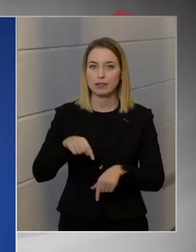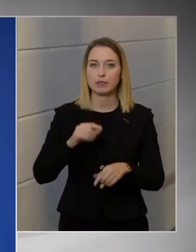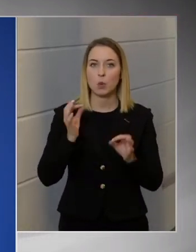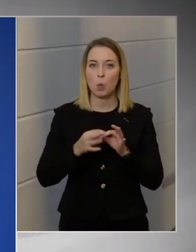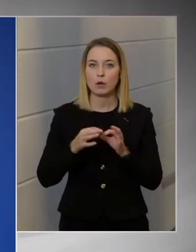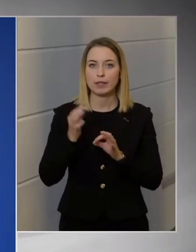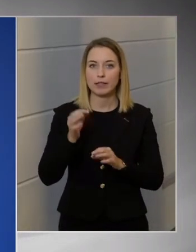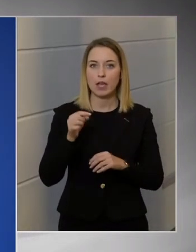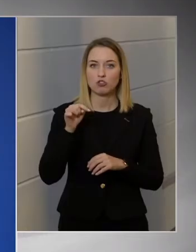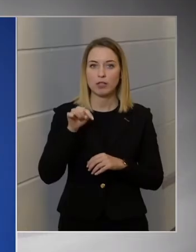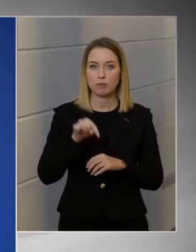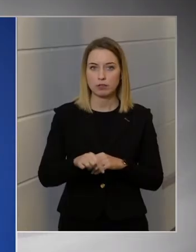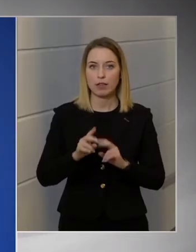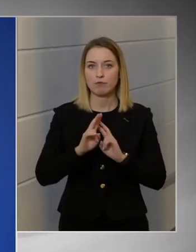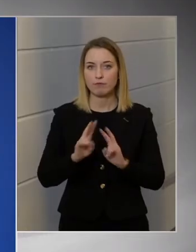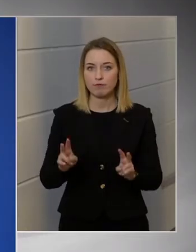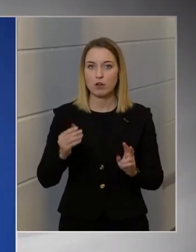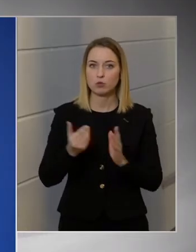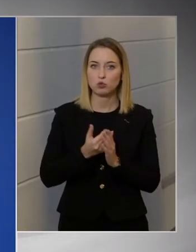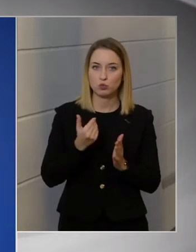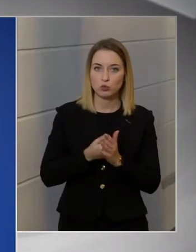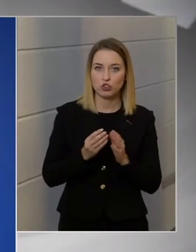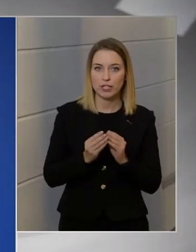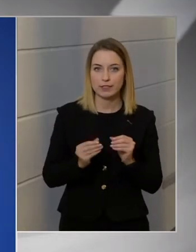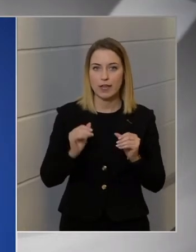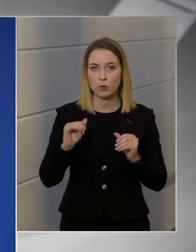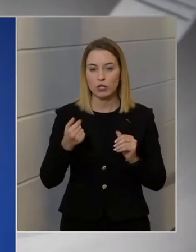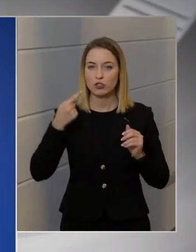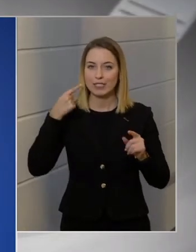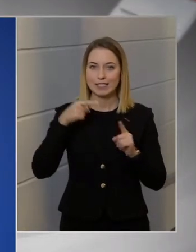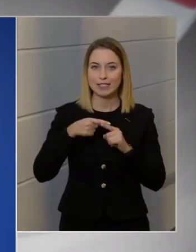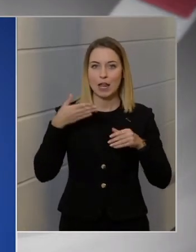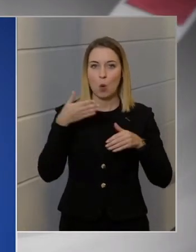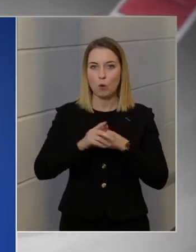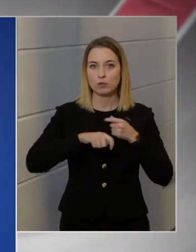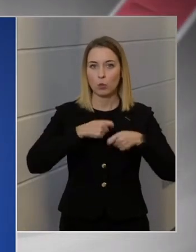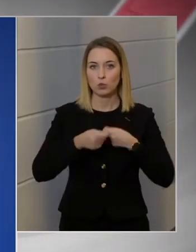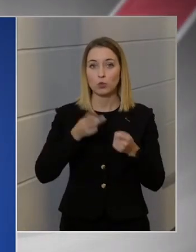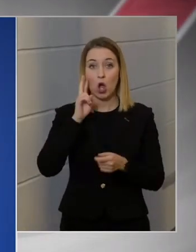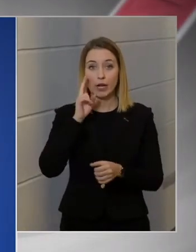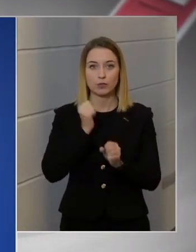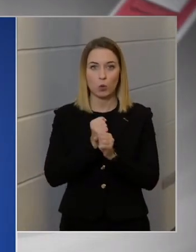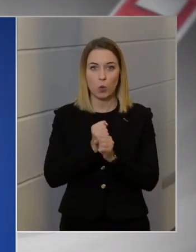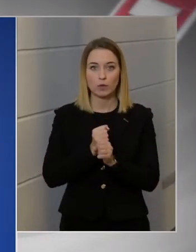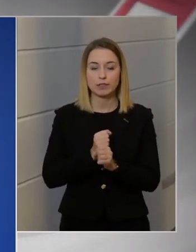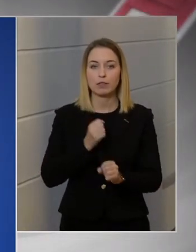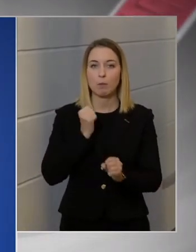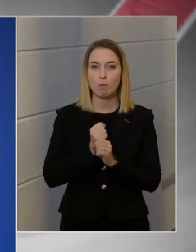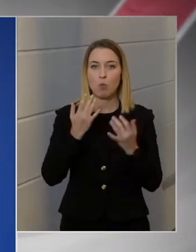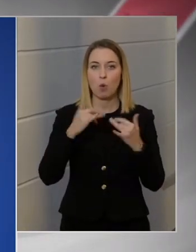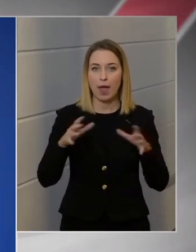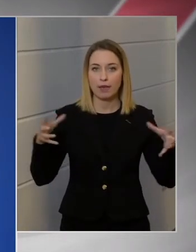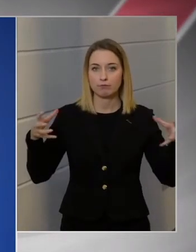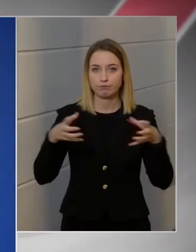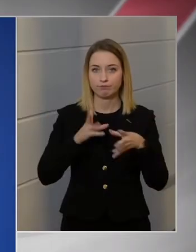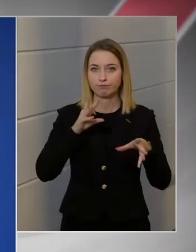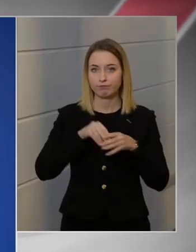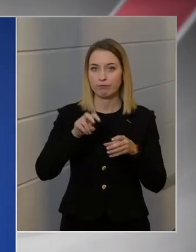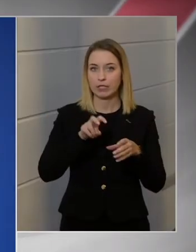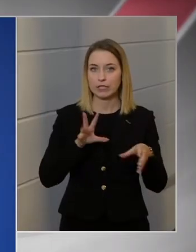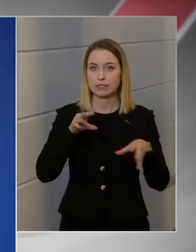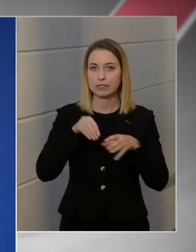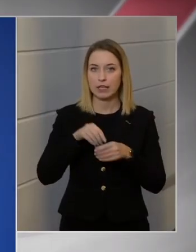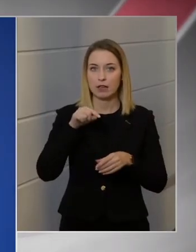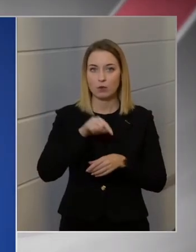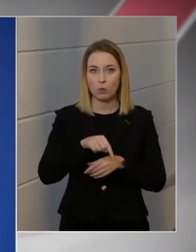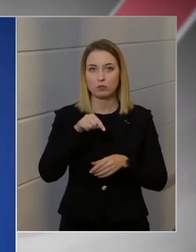viszont van egy szükségszerűsége és célhoz kötöttsége az intézkedésnek. Azt, hogy aki dolgozik, az egy munkahelyi kollektíva része, és ott ennek